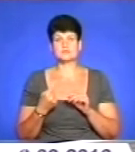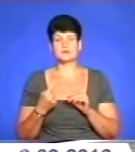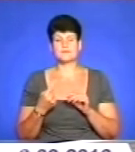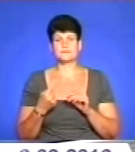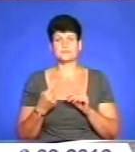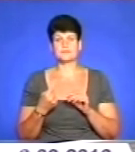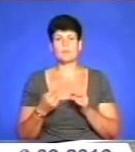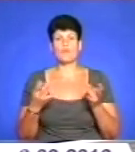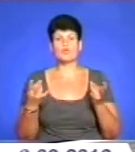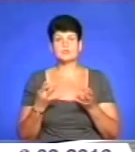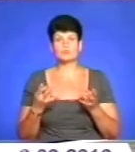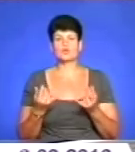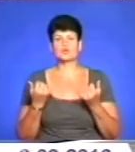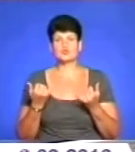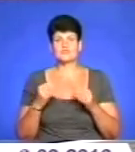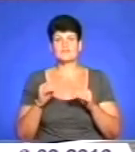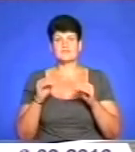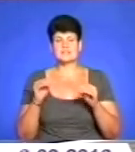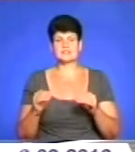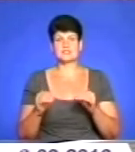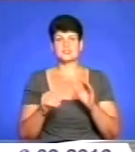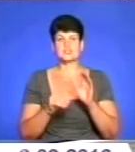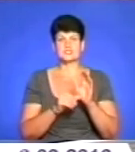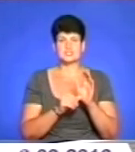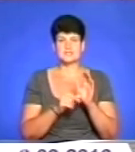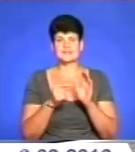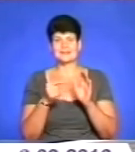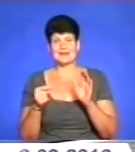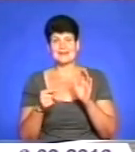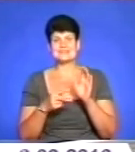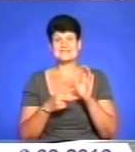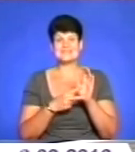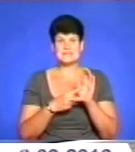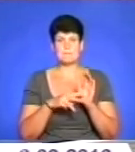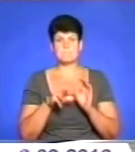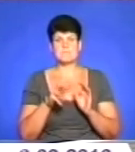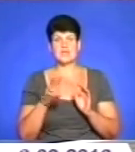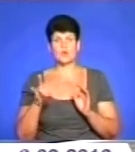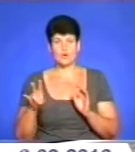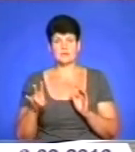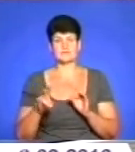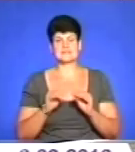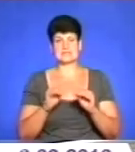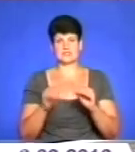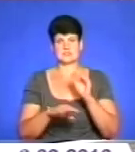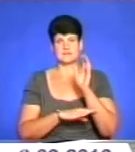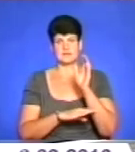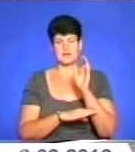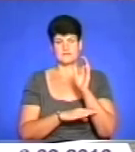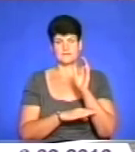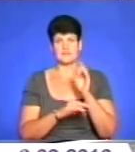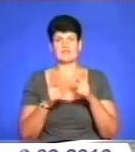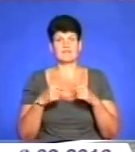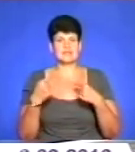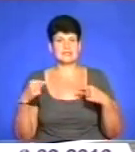озвучував, потребує сьогодні висадження 6-7 мільйонів саджанців дерев. Знову ж, які види. Ну,